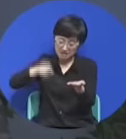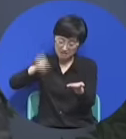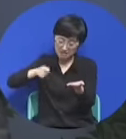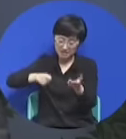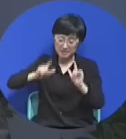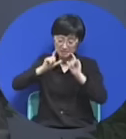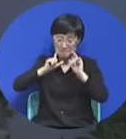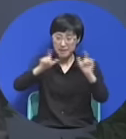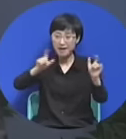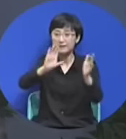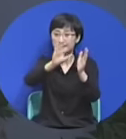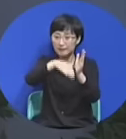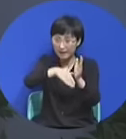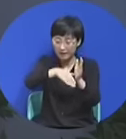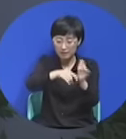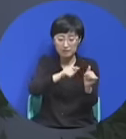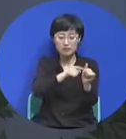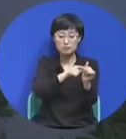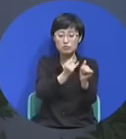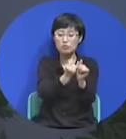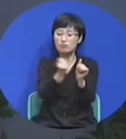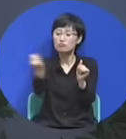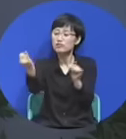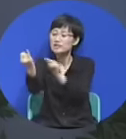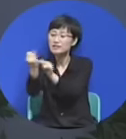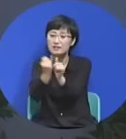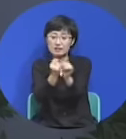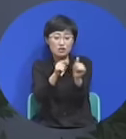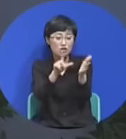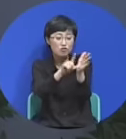마틴 루트 부인이 이렇게 얘기해야 될 거 아닙니까?